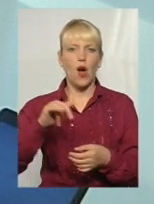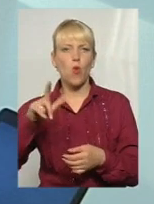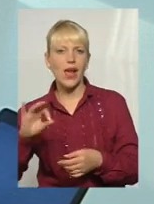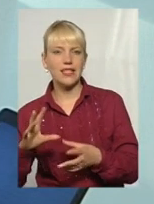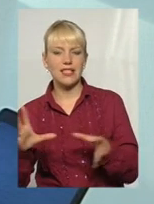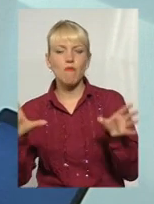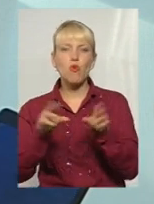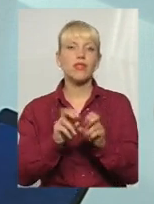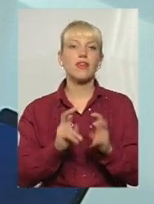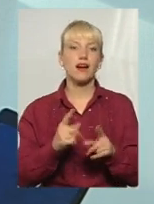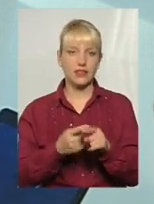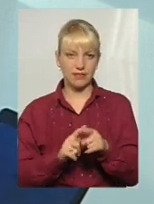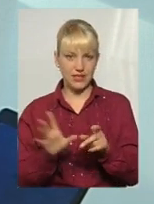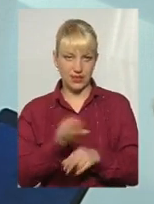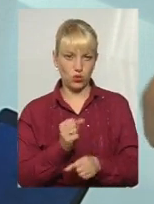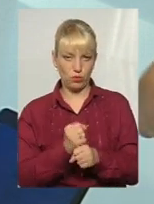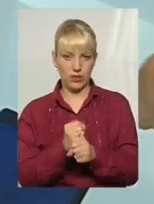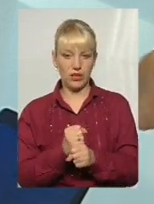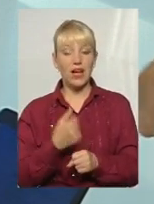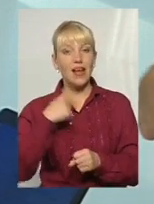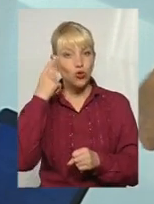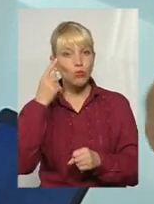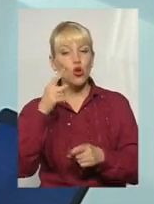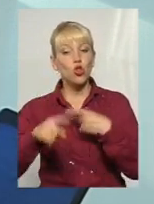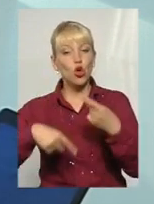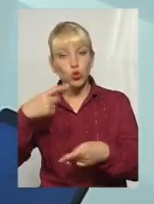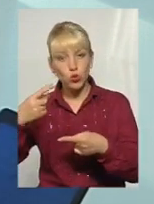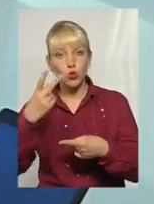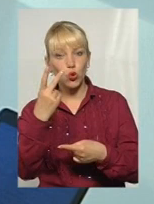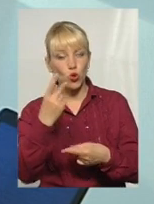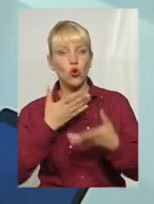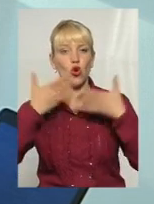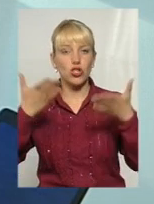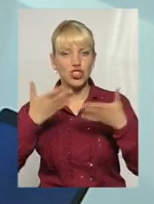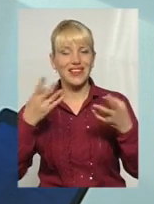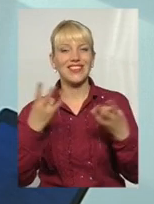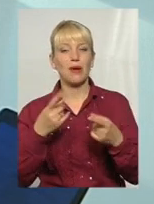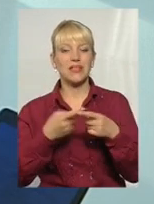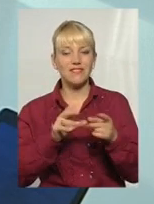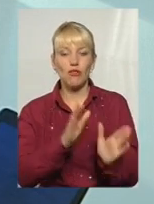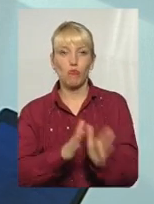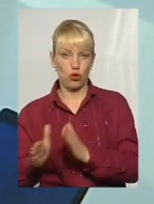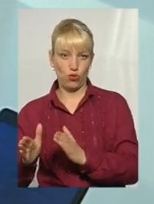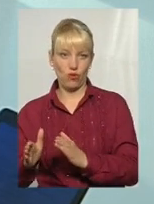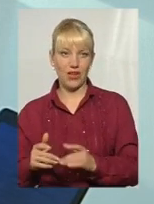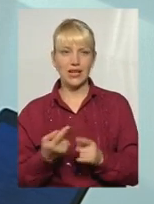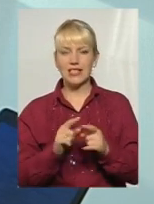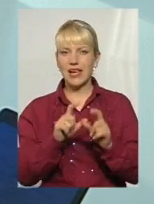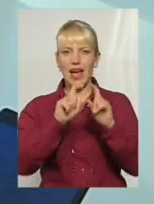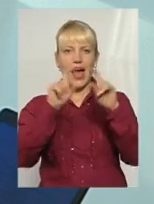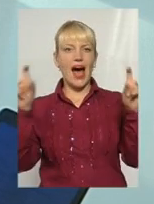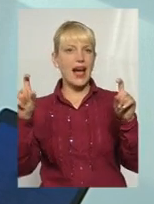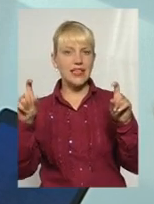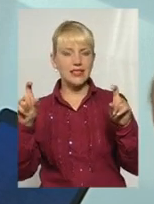Я думаю, що до другого читання, от якраз десь тут потрібно буде зробити. Тому що, насправді, оце агентство, це щось таке, знаєте,